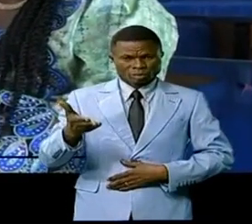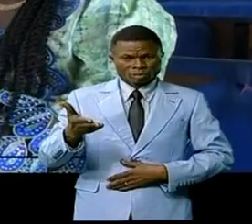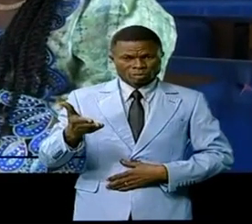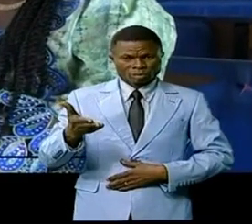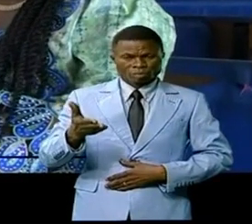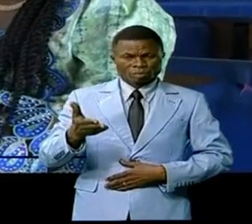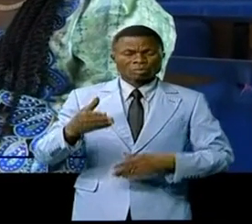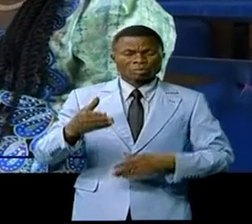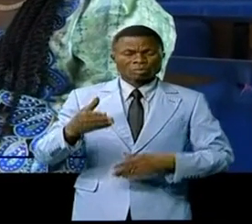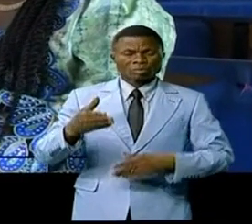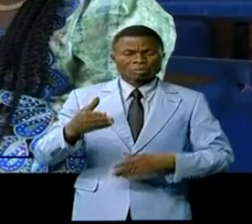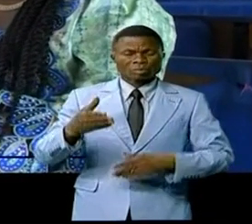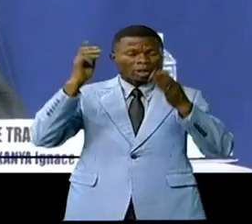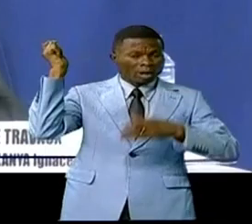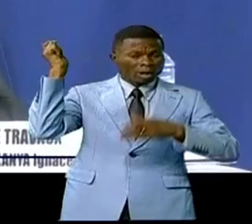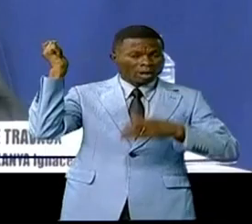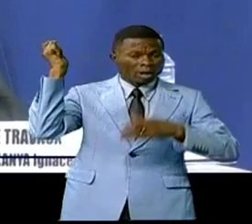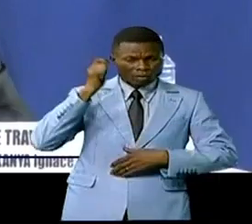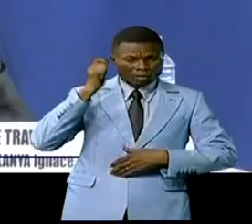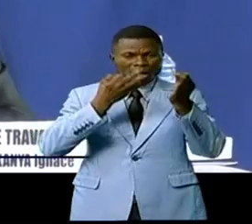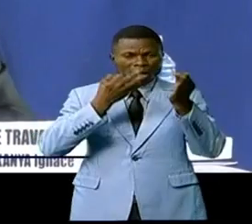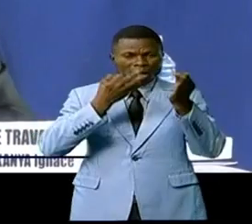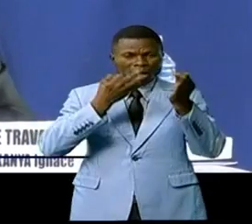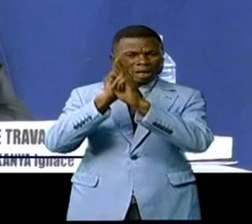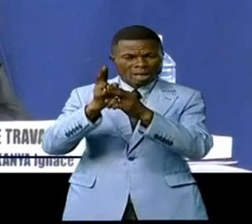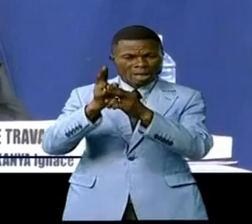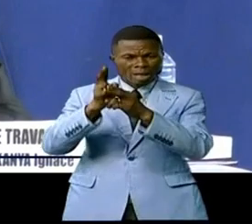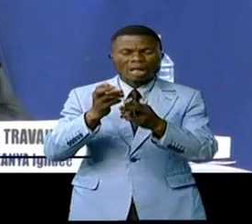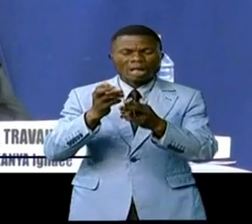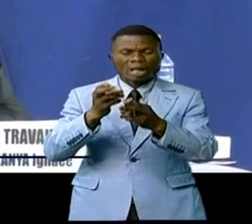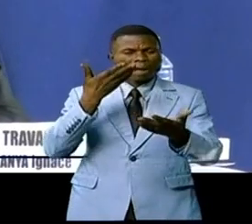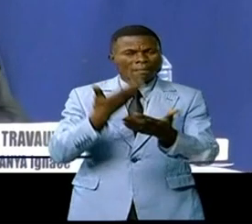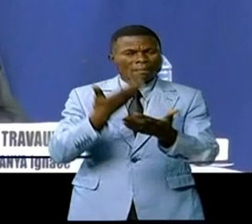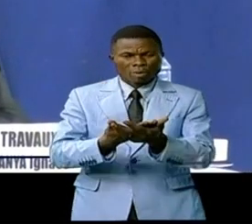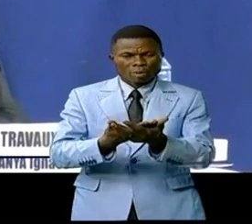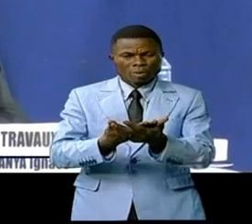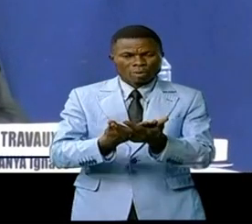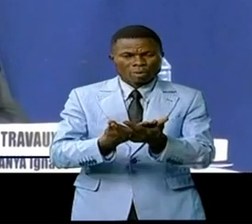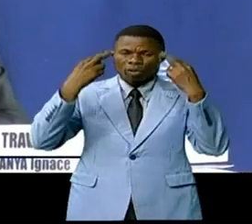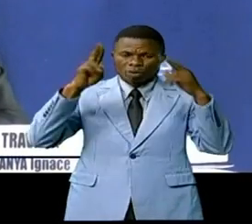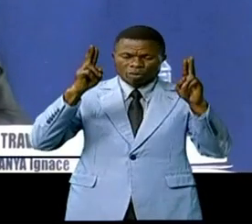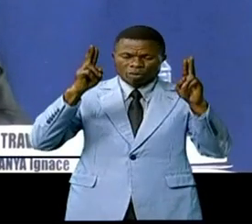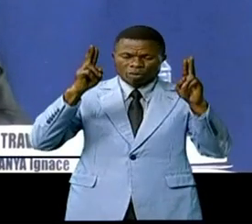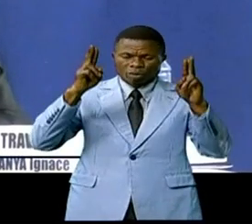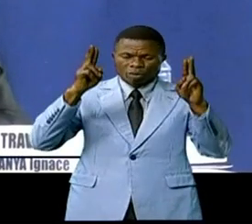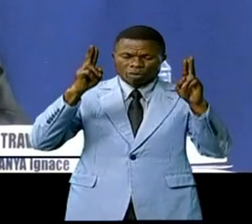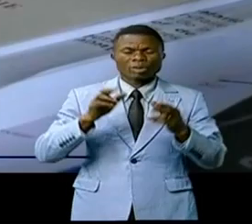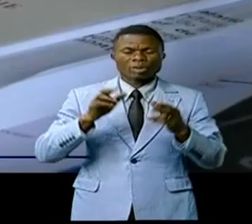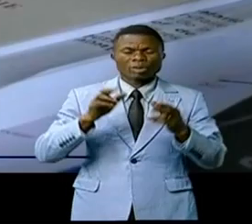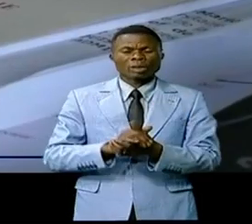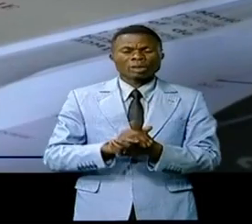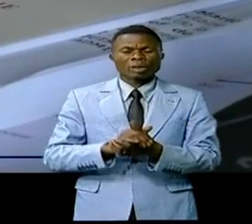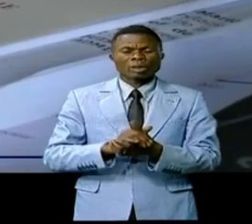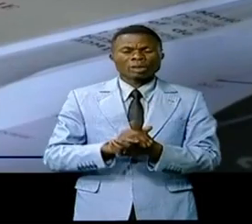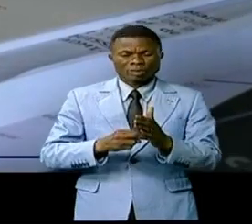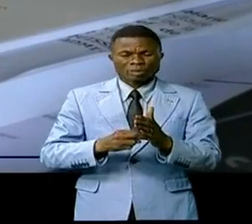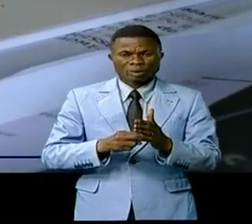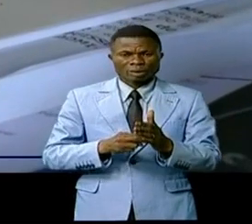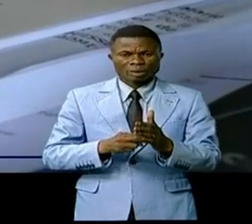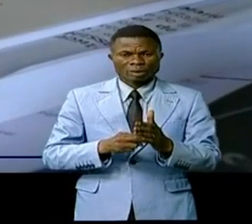récipiendaire a présenté son modèle pour y parvenir qu'il appelle SCOMEA qui veut dire